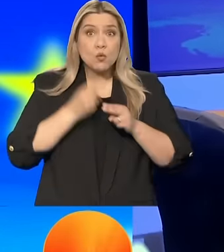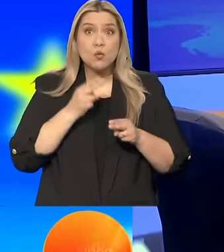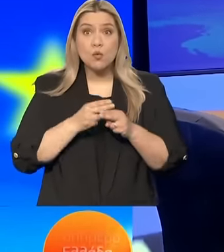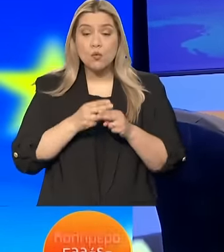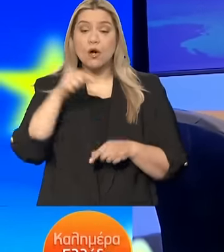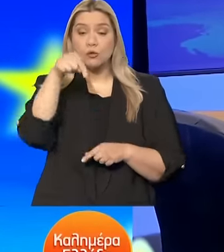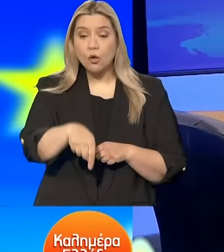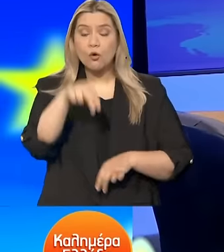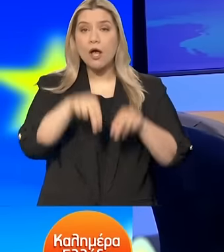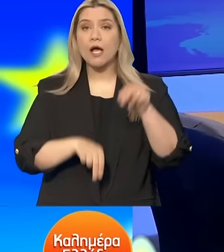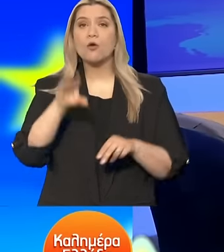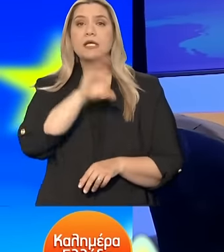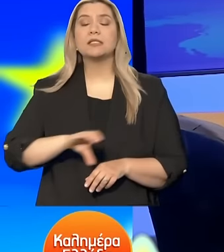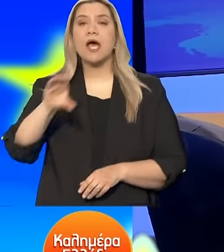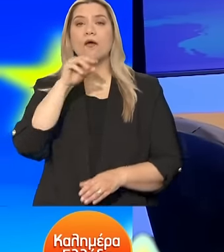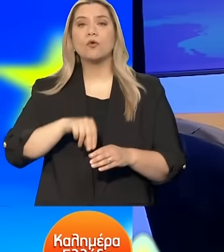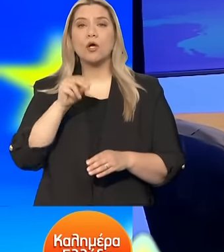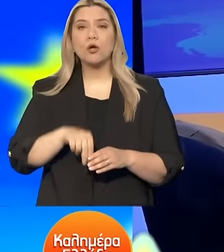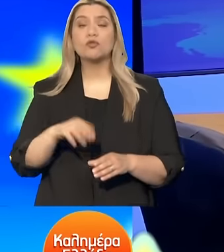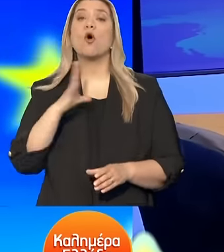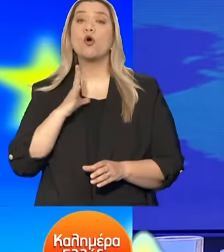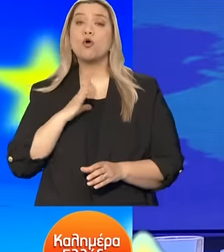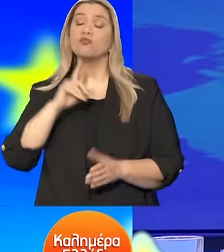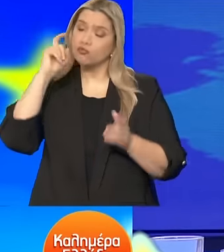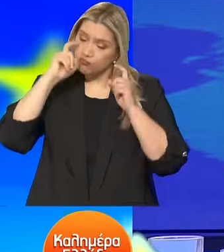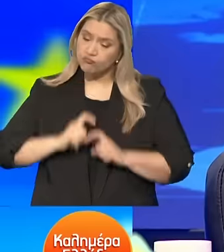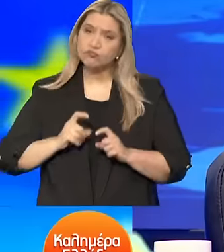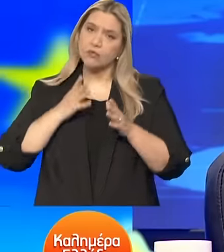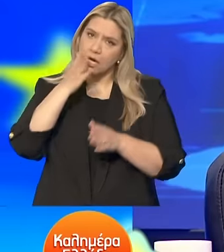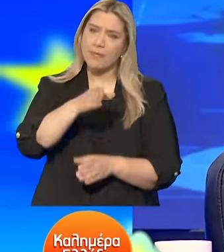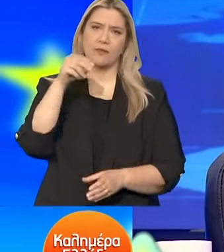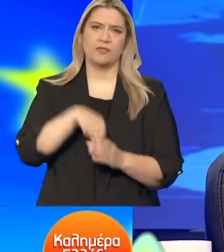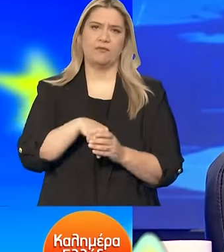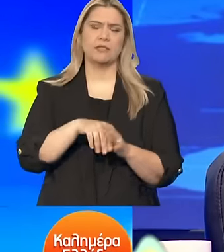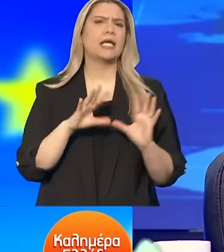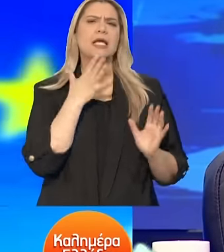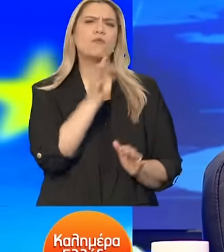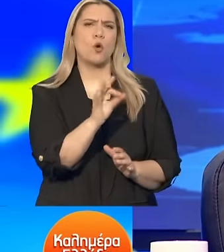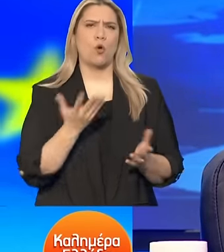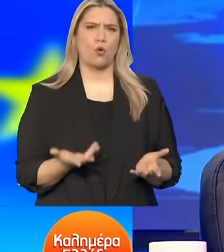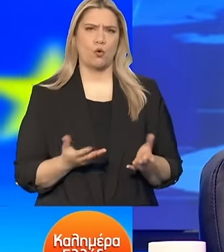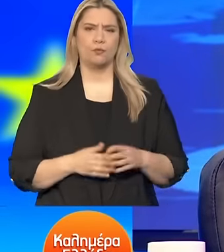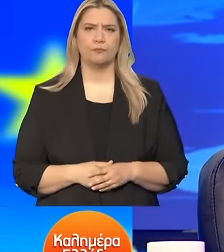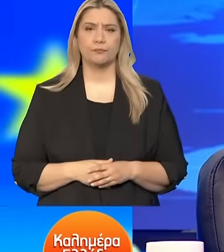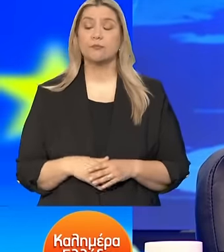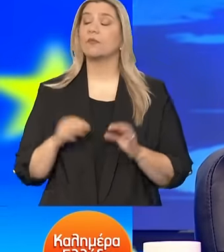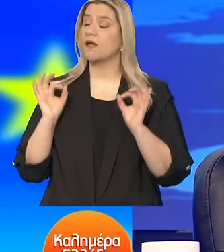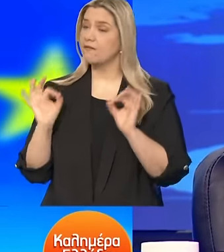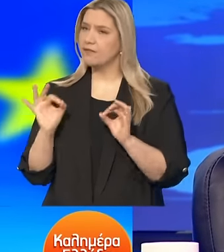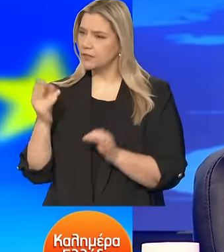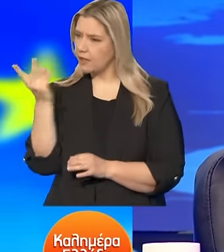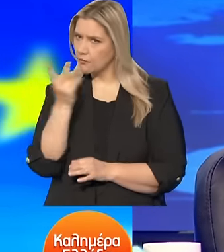αυτές οι εκλογές και ότι δεν θα πρέπει να απέχει ο ελληνικός λαός. Γιατί? Οι εκλογές είναι κρίσιμες, κύριε Παπαδάκη, κύριε